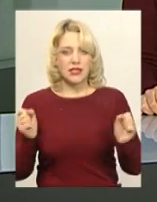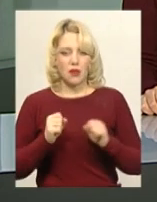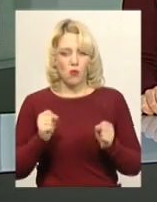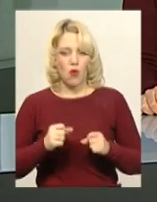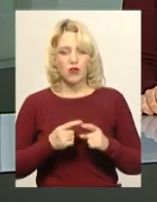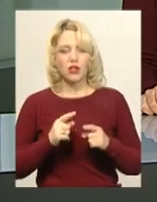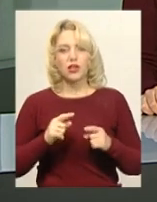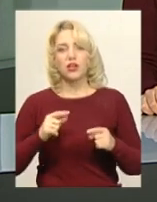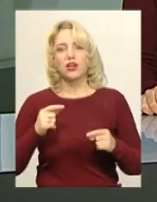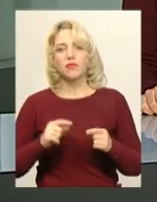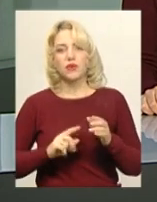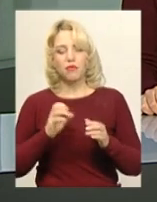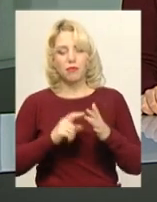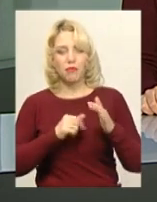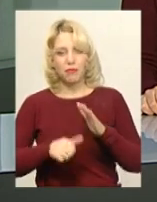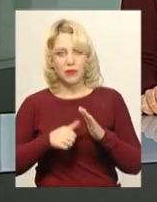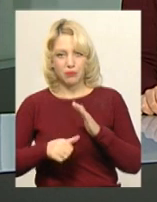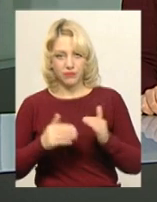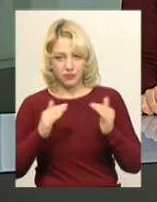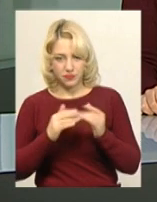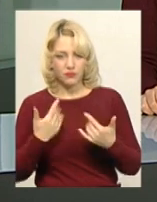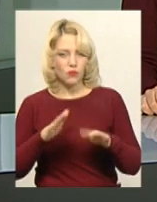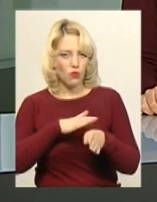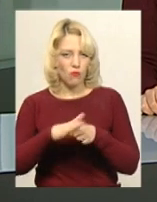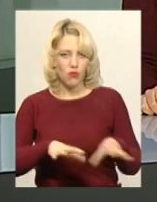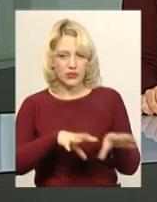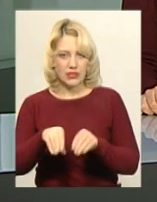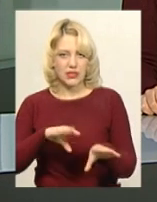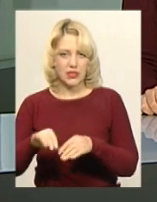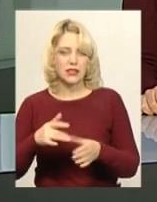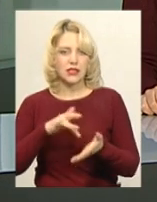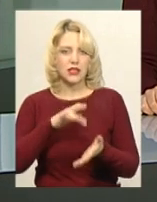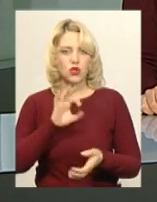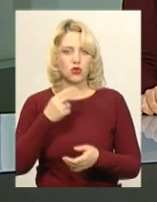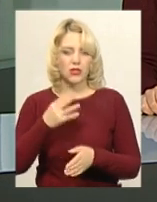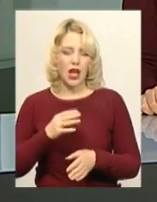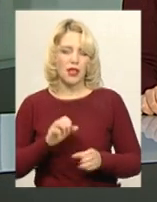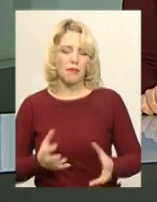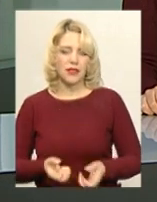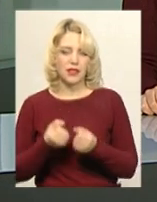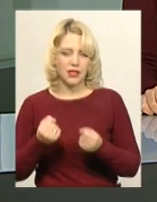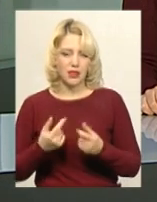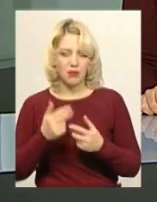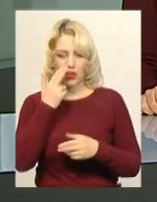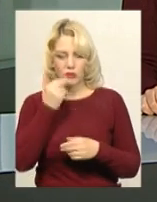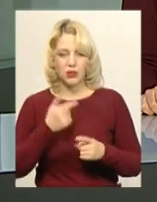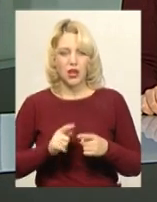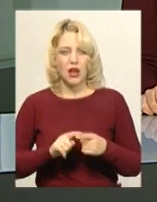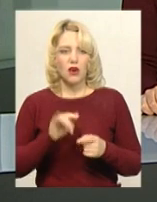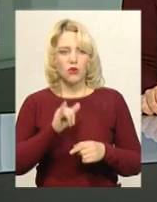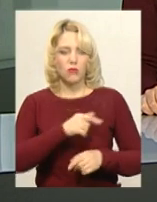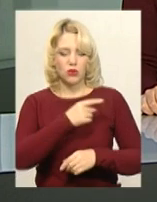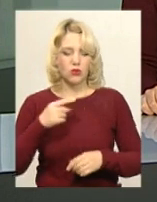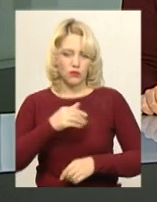притувок для безхаченків повністю заселений. За словами директора Центру соціальної підтримки та адаптації Дмитра Старцуна, у мінусову